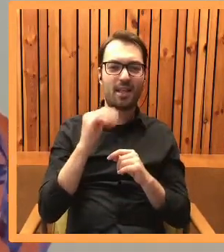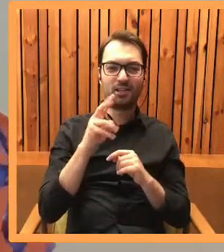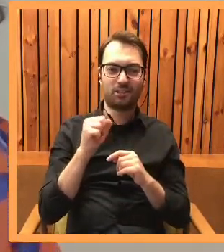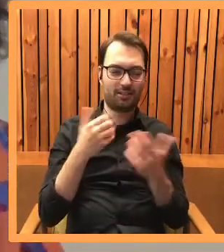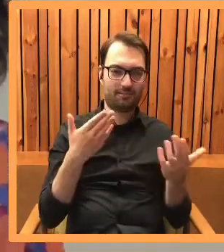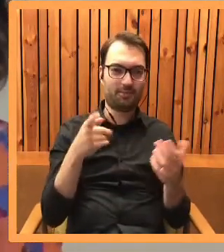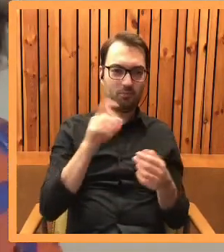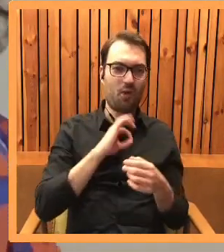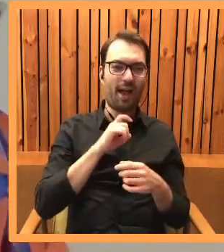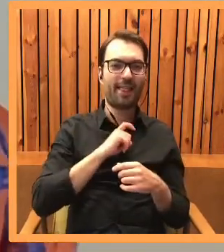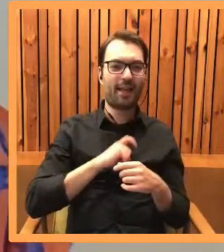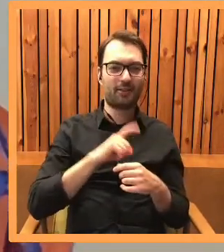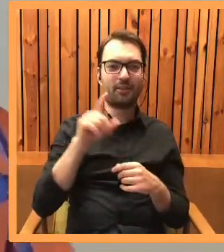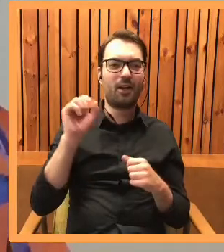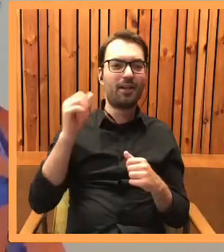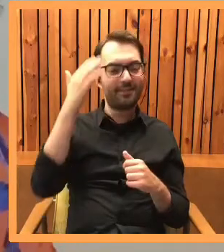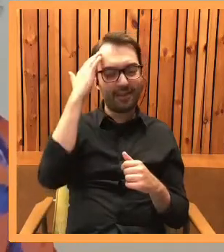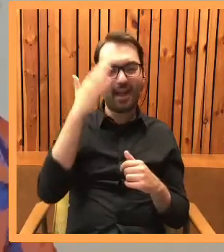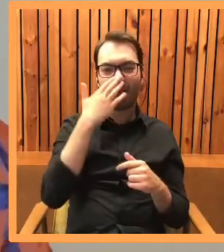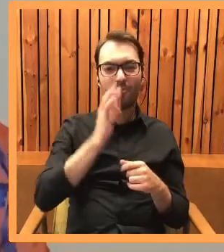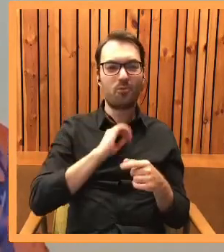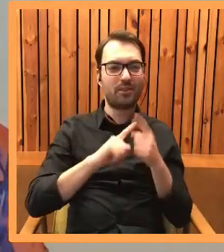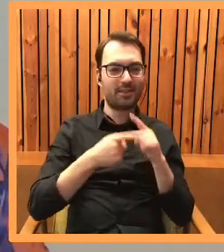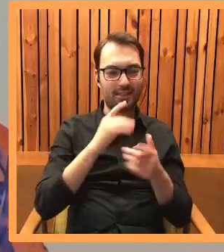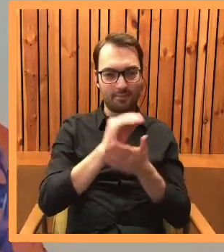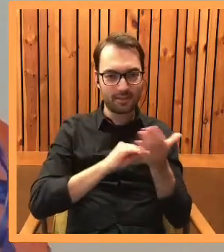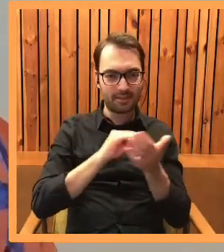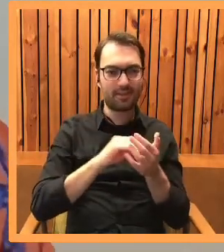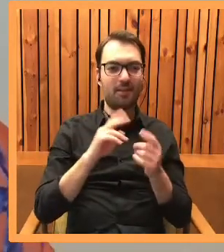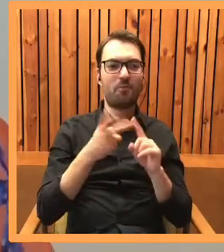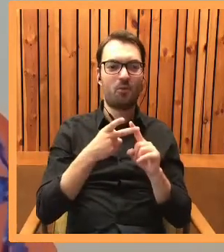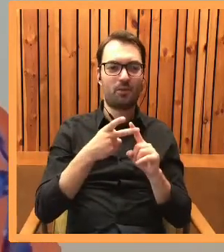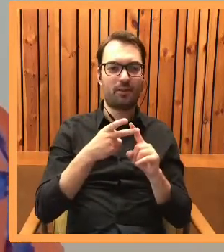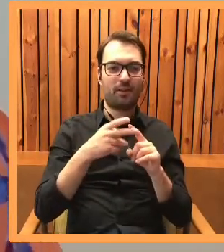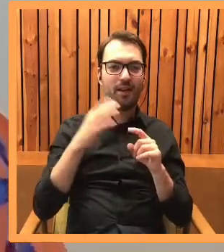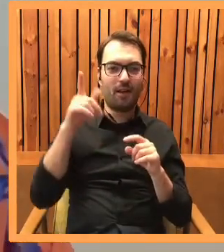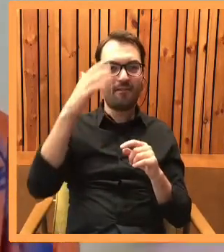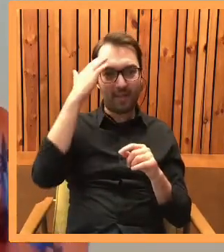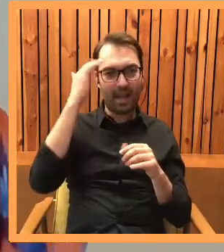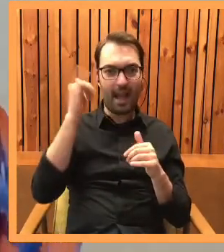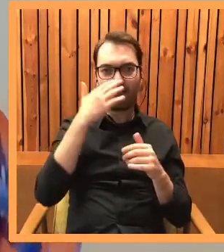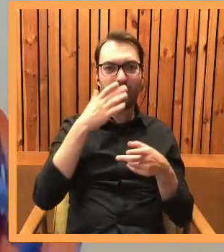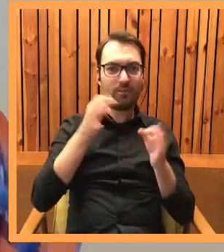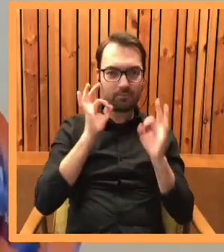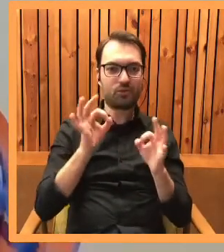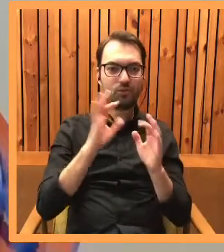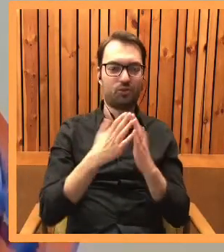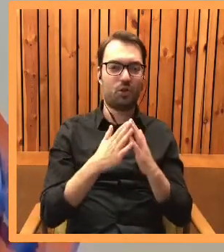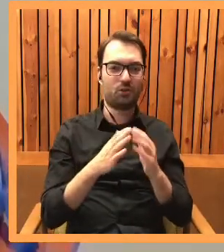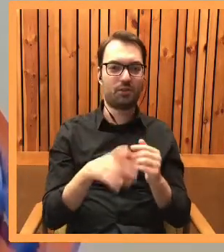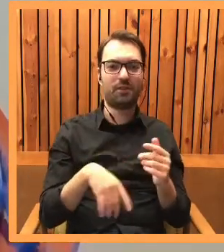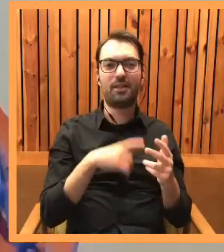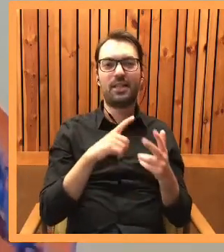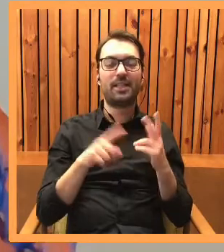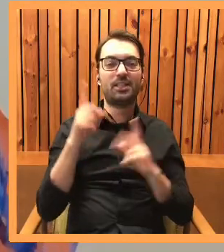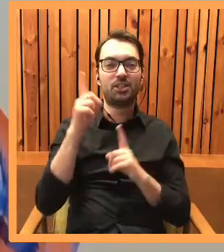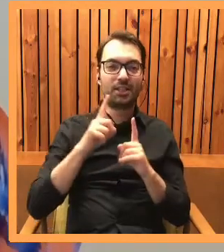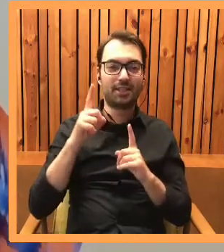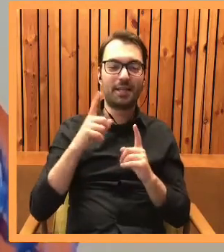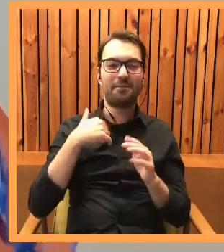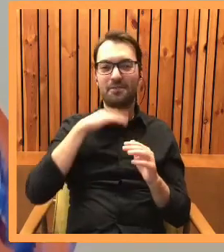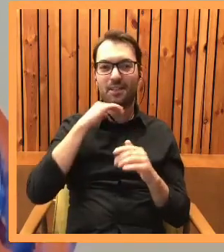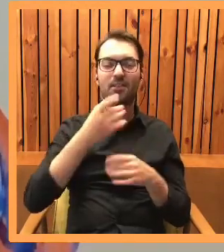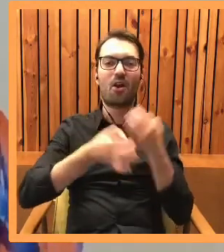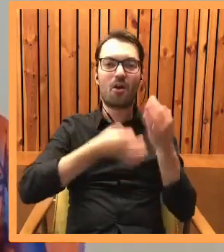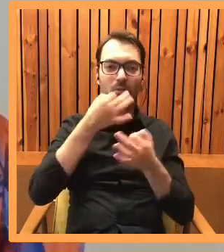redaktorką, która zna mój styl pisania, poza tym wie, jak powinny się pisać książki i czasem podzielenie się z nią